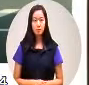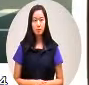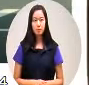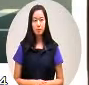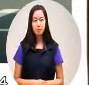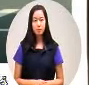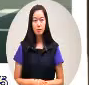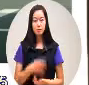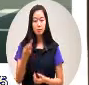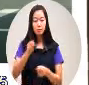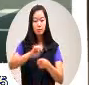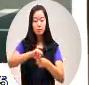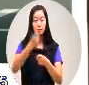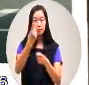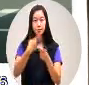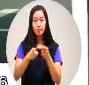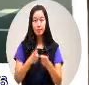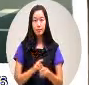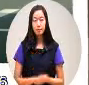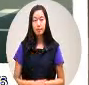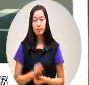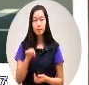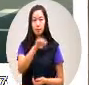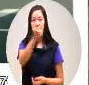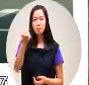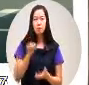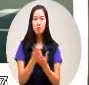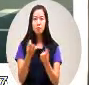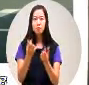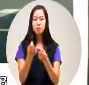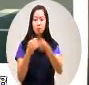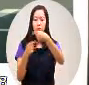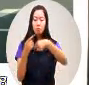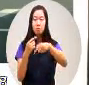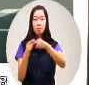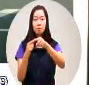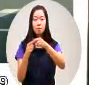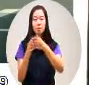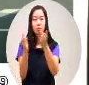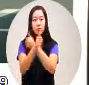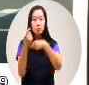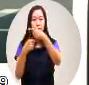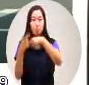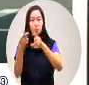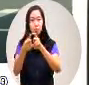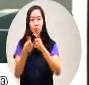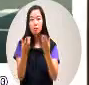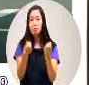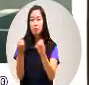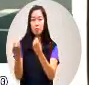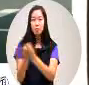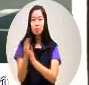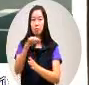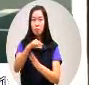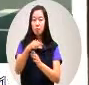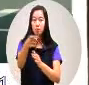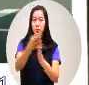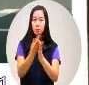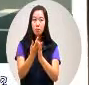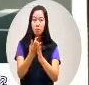再一分钟这边都没有一个带转区哦你看你立行路来的时候你要去